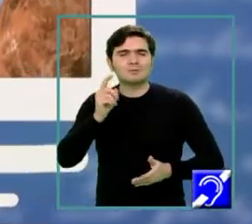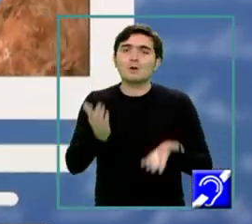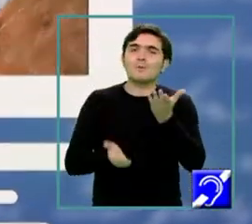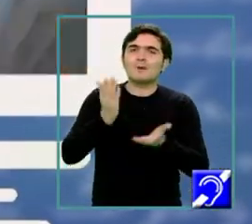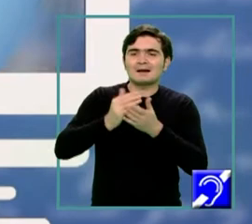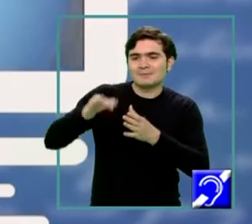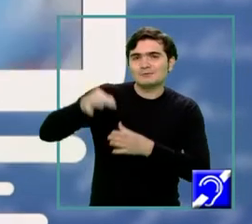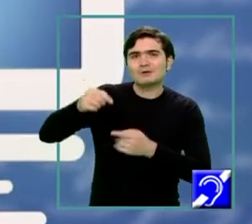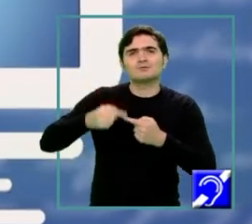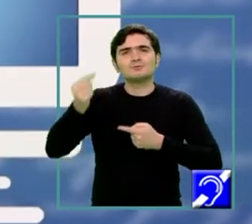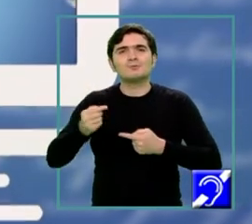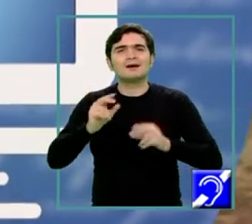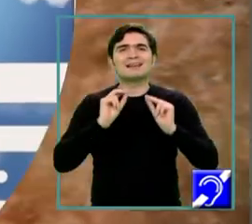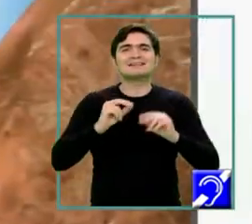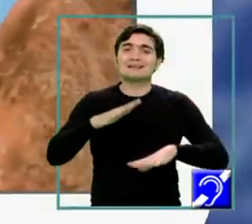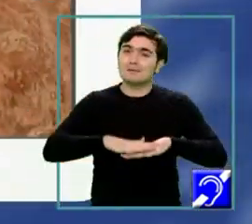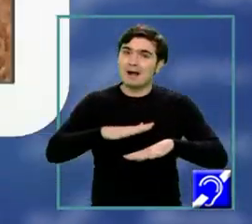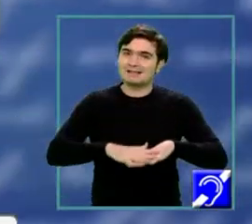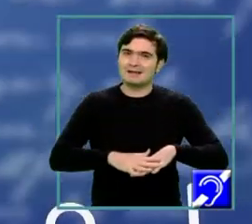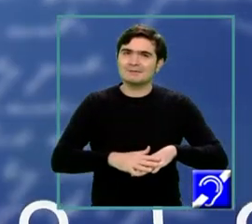rezultatele după lecția de mate care începe chiar acum.